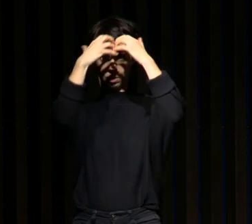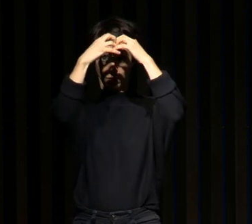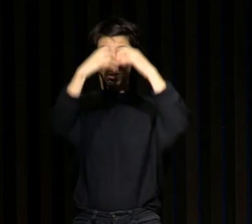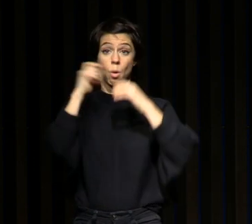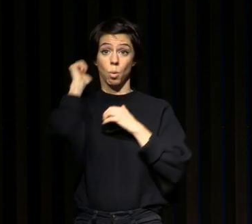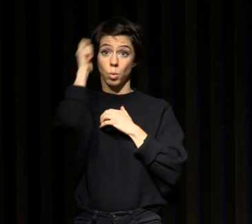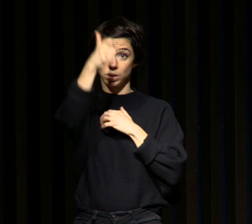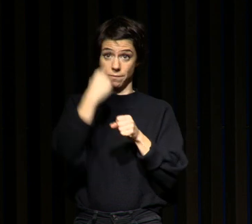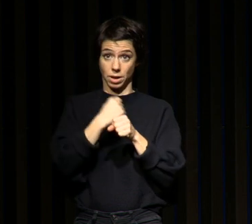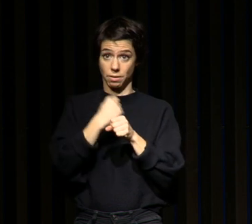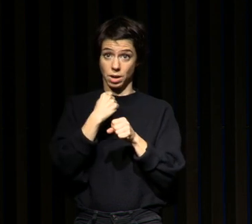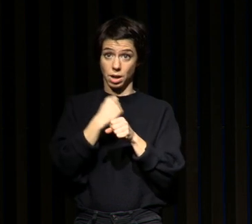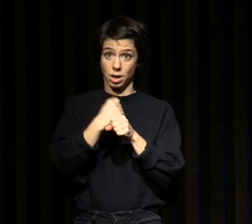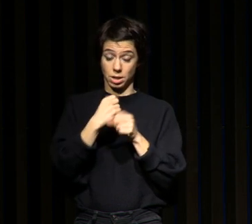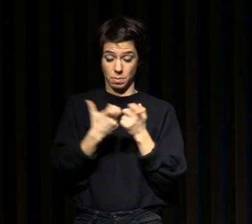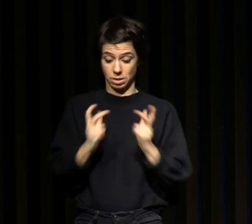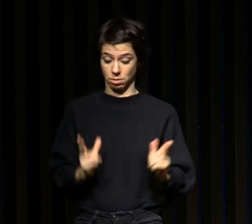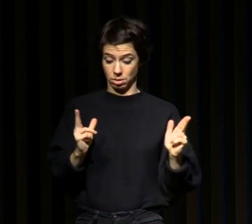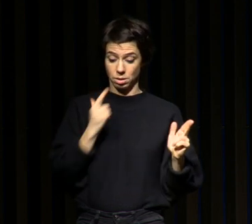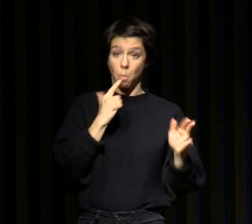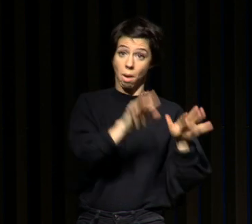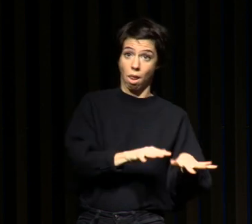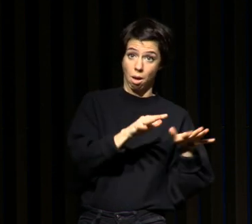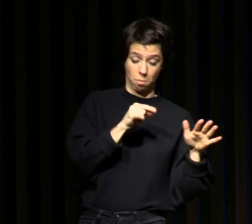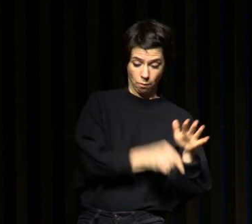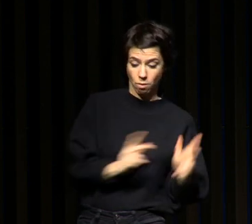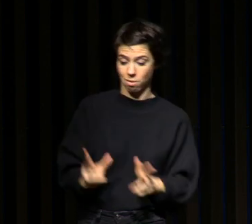en particulier au cours du sommeil lent profond et du sommeil paradoxal.